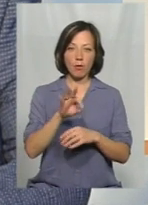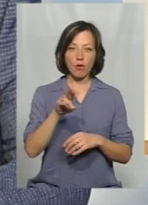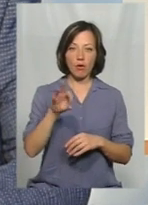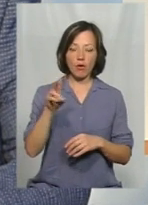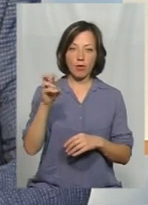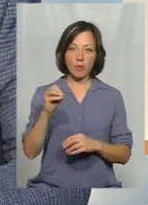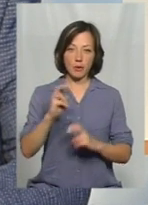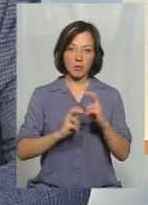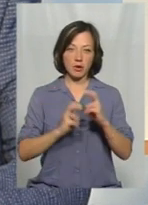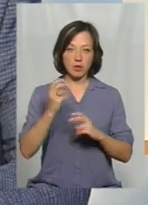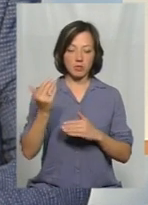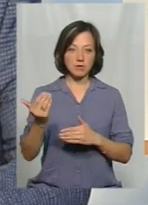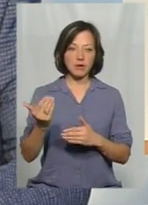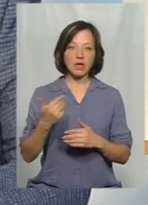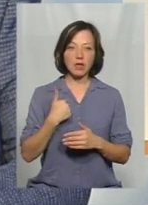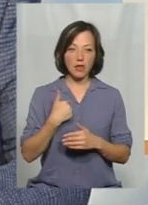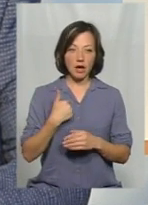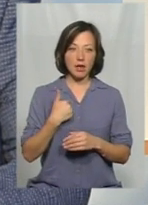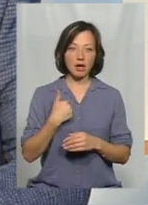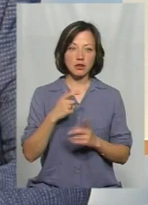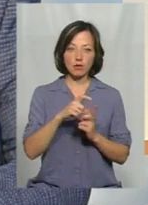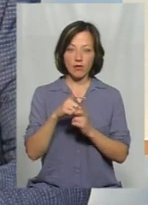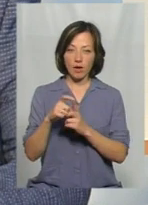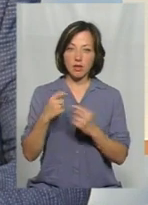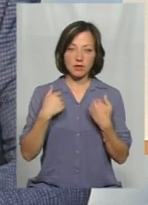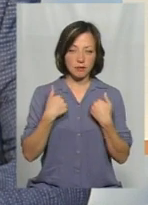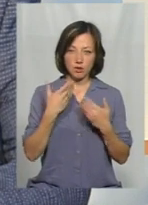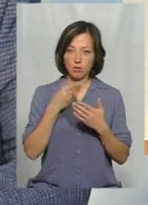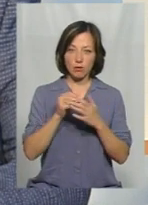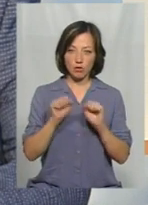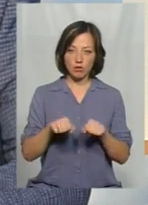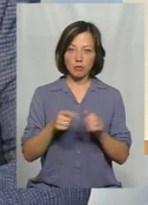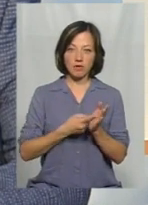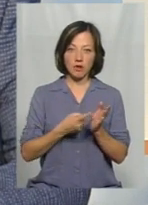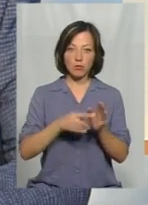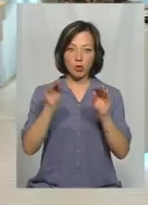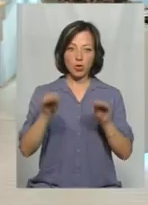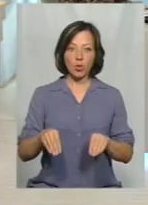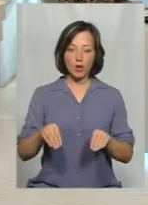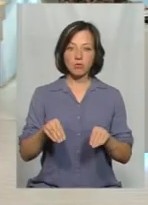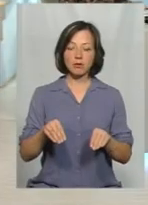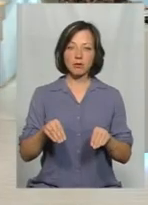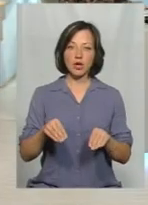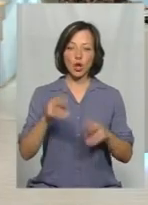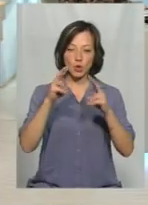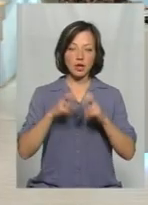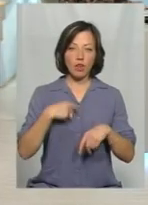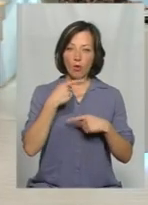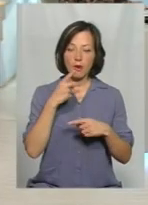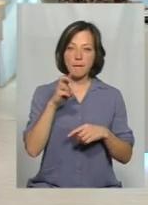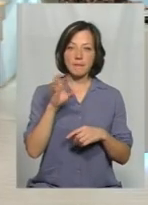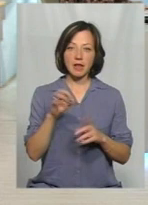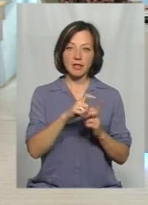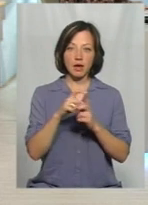підприємства. Тому я слова свої можу підтвердити протоколами досліджень, і я б не говорив би з